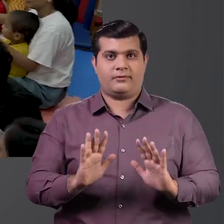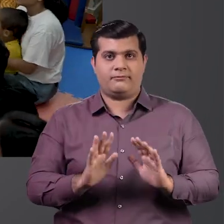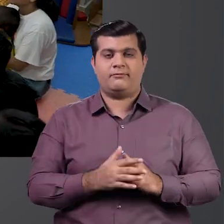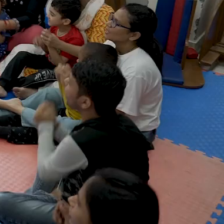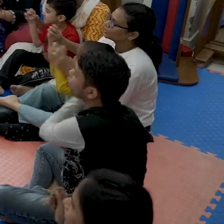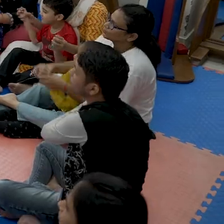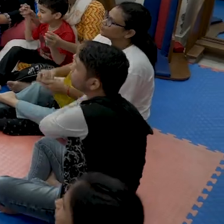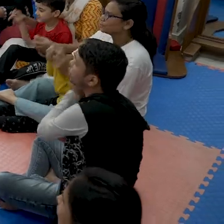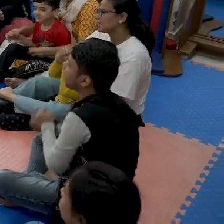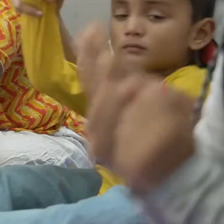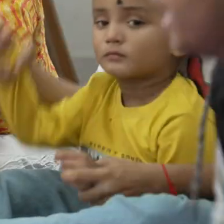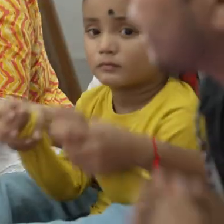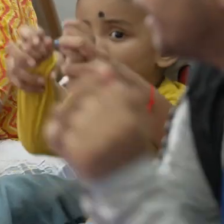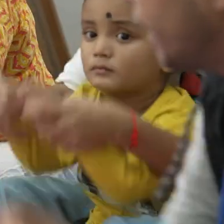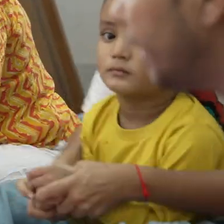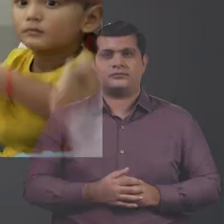विशेश ध्यान दिया जाता है